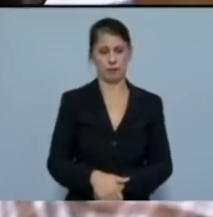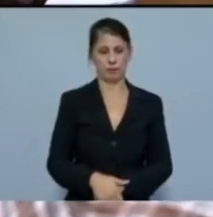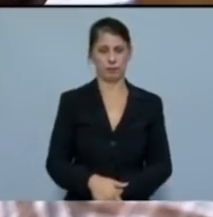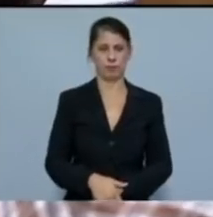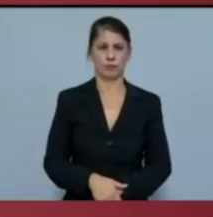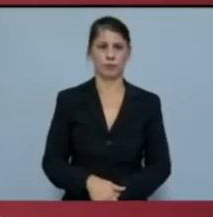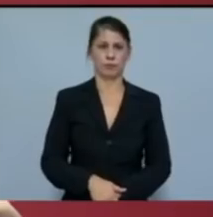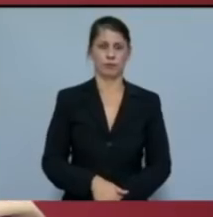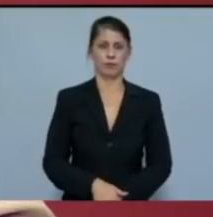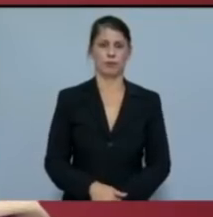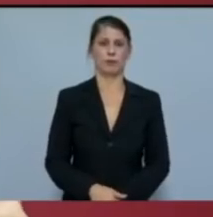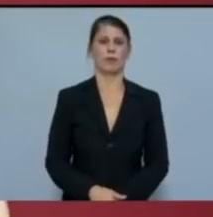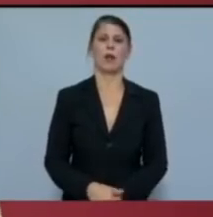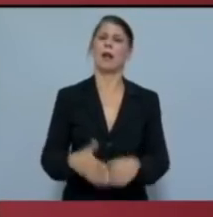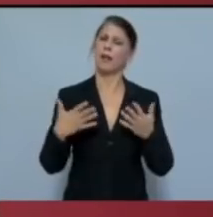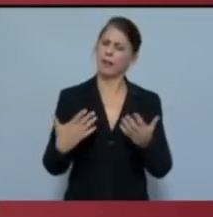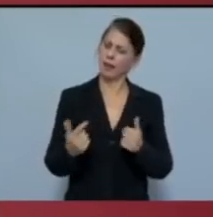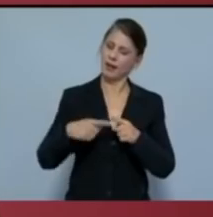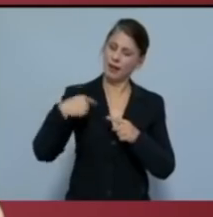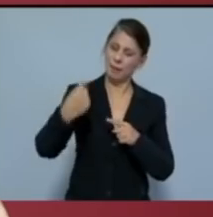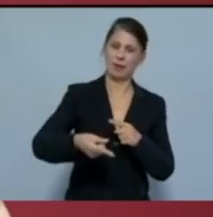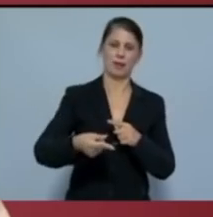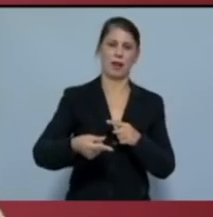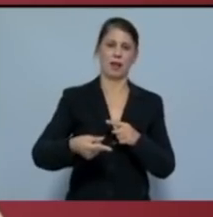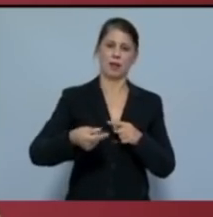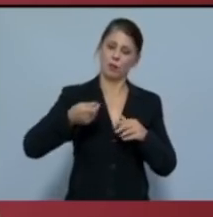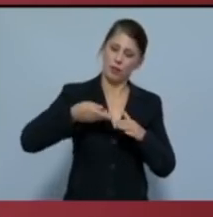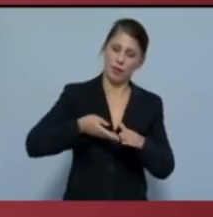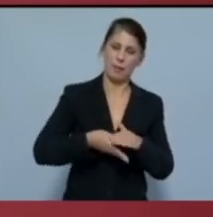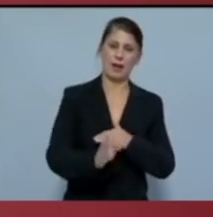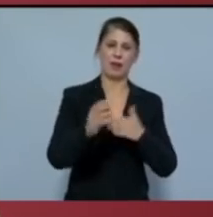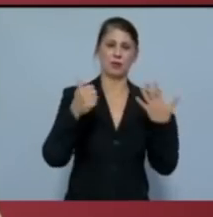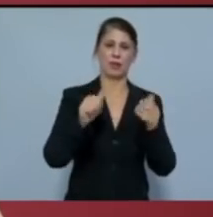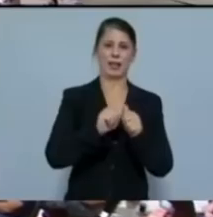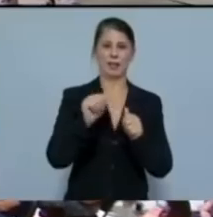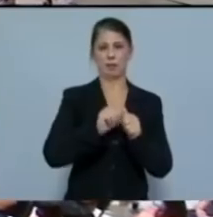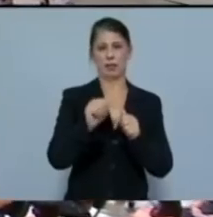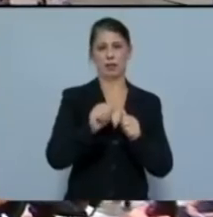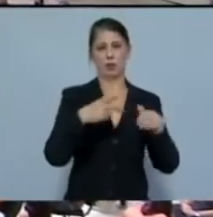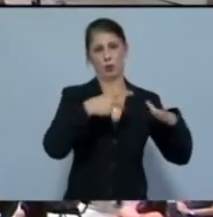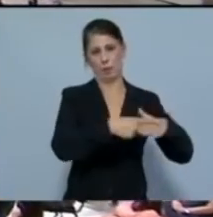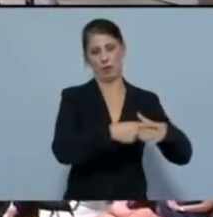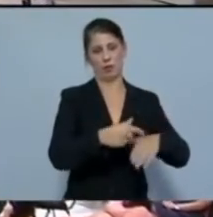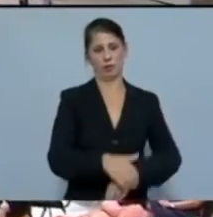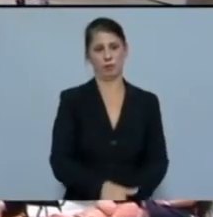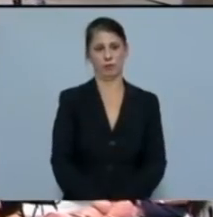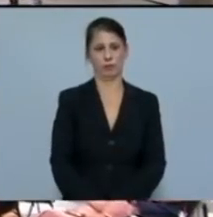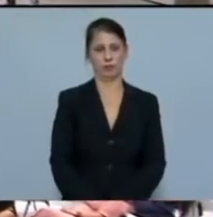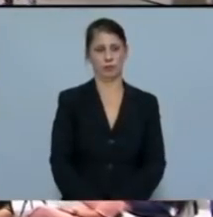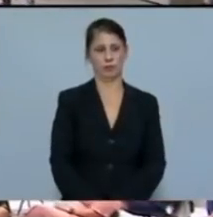θα παραμείνουν και μετά την παρέλευση του εξαμείνου του Ταμείου. Φυσικά